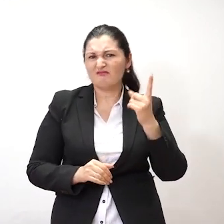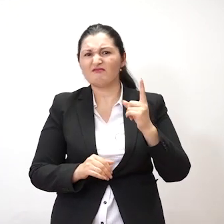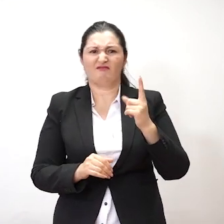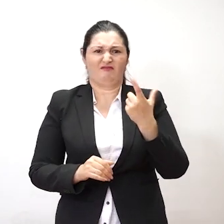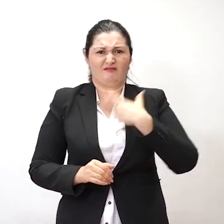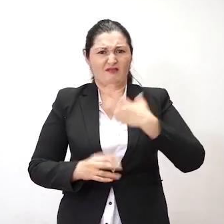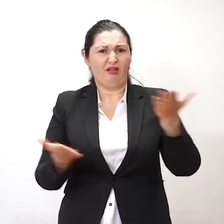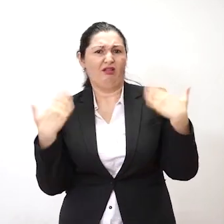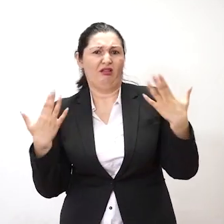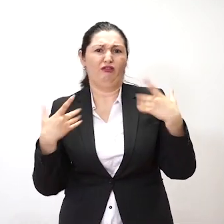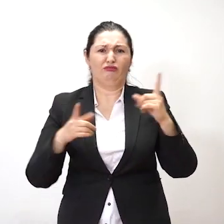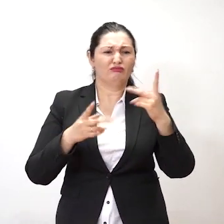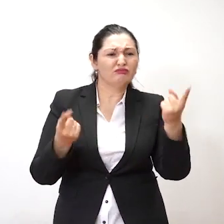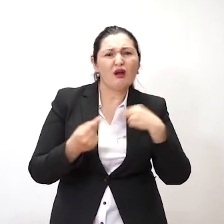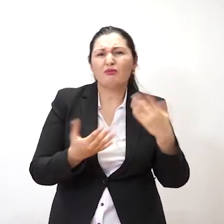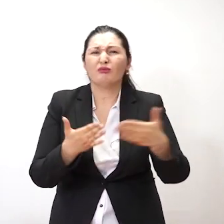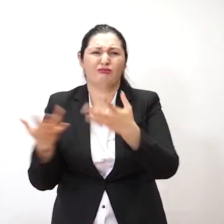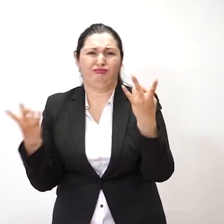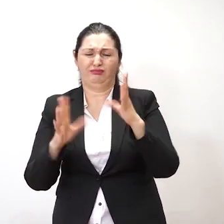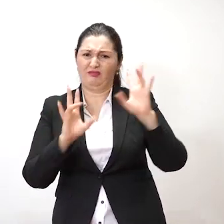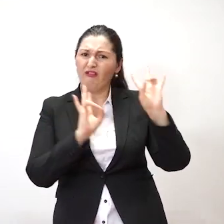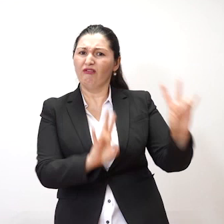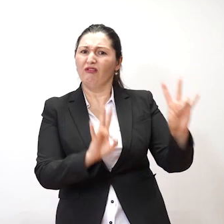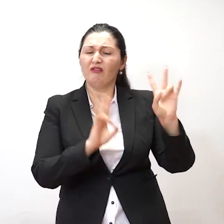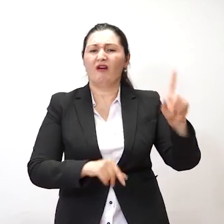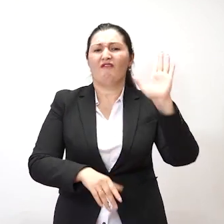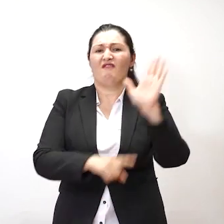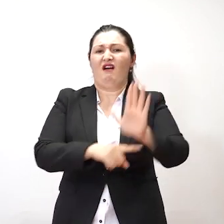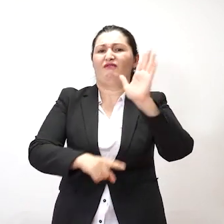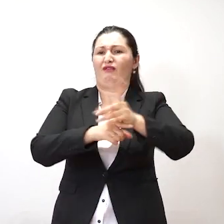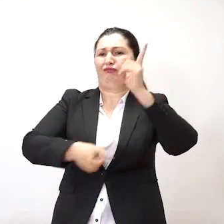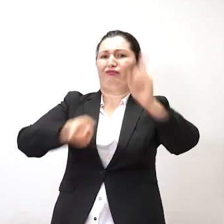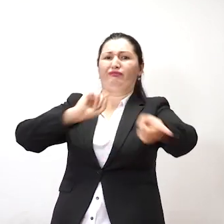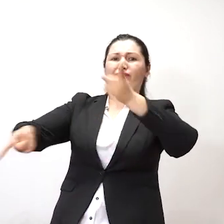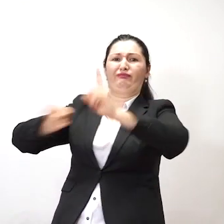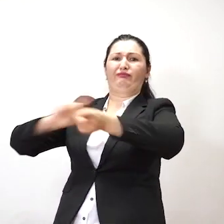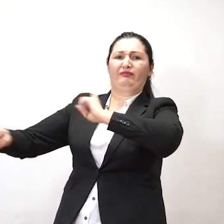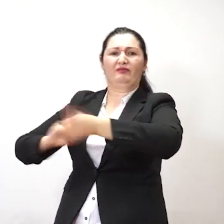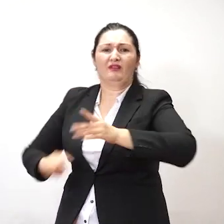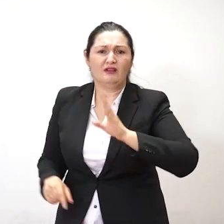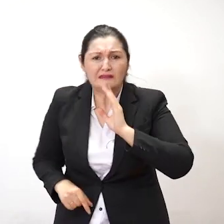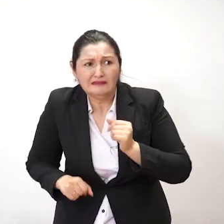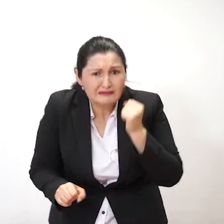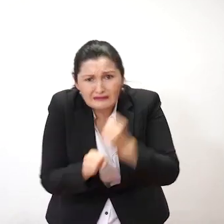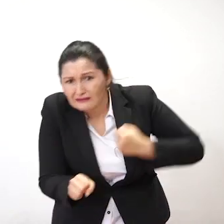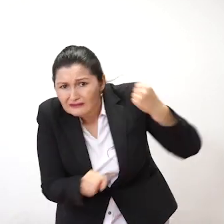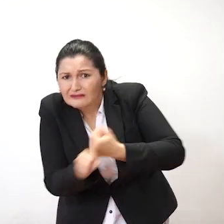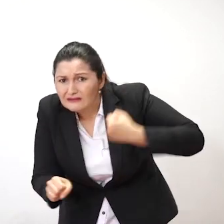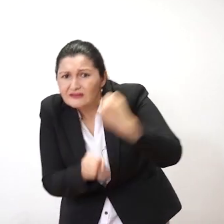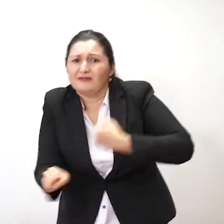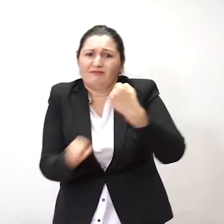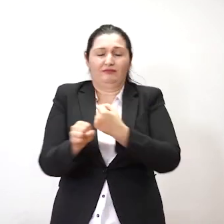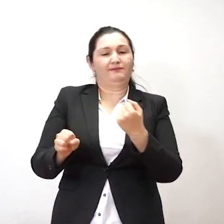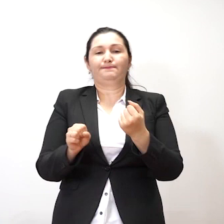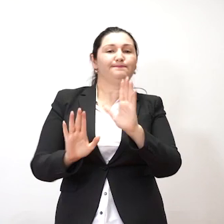باشند. مرد باید اصلا نیچ کاره نکنند. مرد باید فقط فرمان بیدیهند. خب برای برصورت تخمین می کنیم که